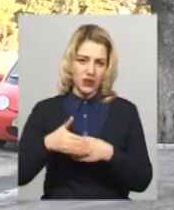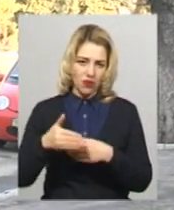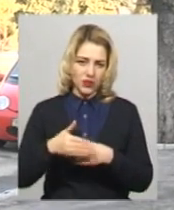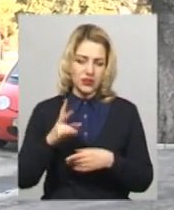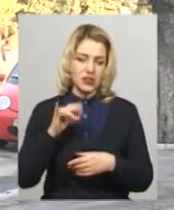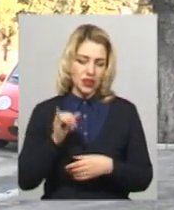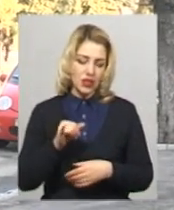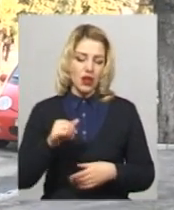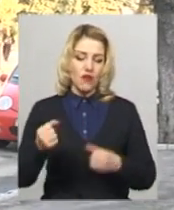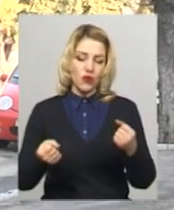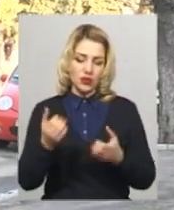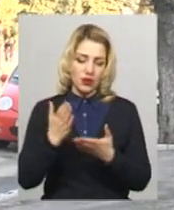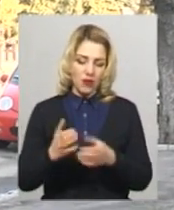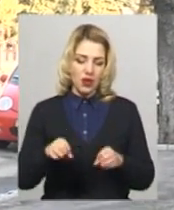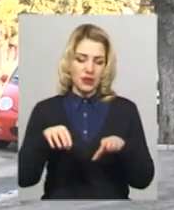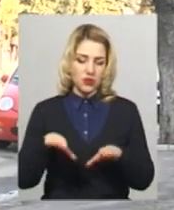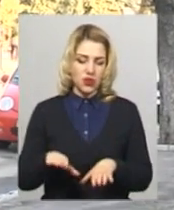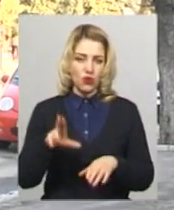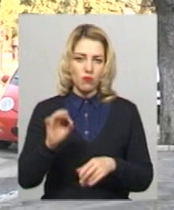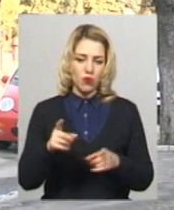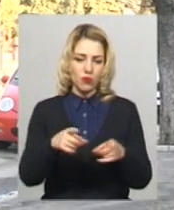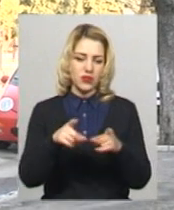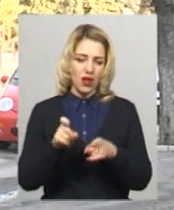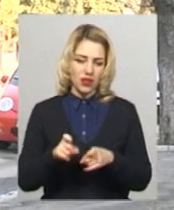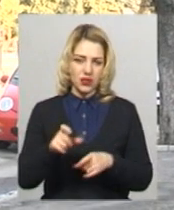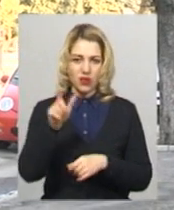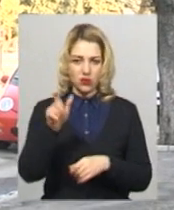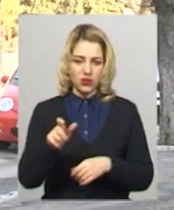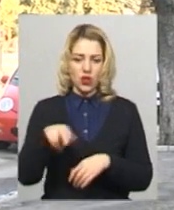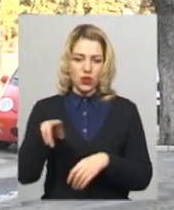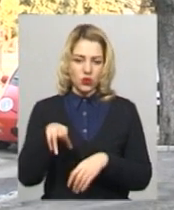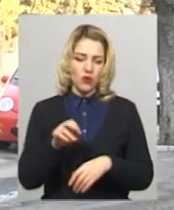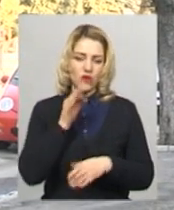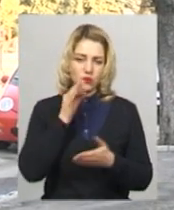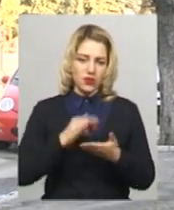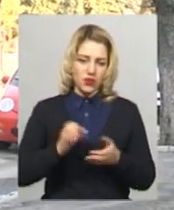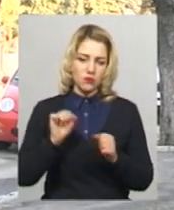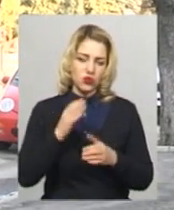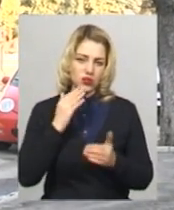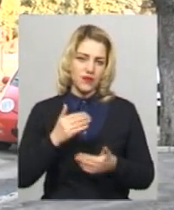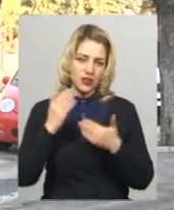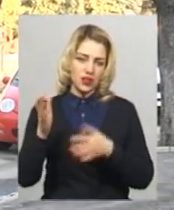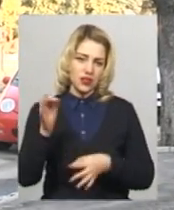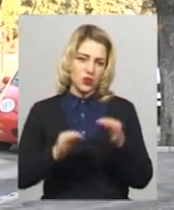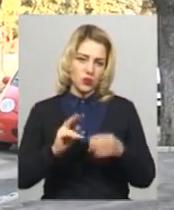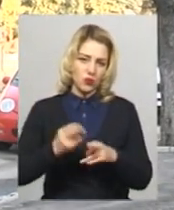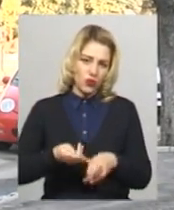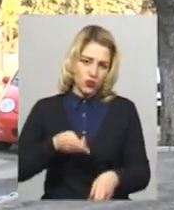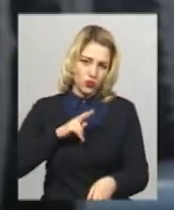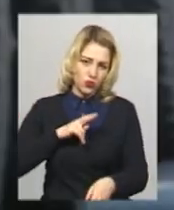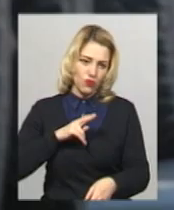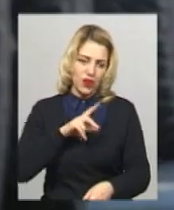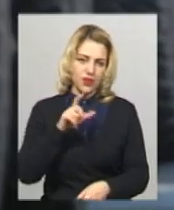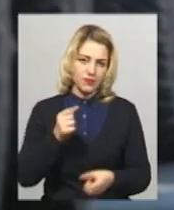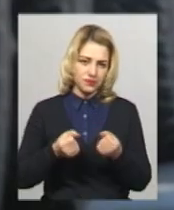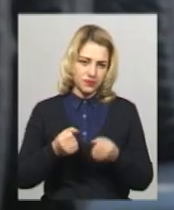постанову про притягнення відповідальної особи до відповідальності, може звертатися в подальшому до суду про відшкодування заподійної шкоди.